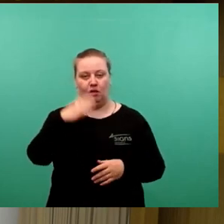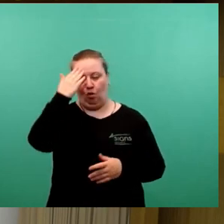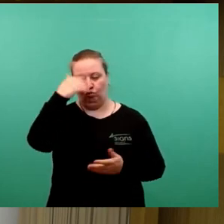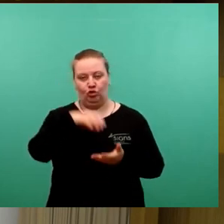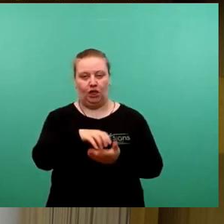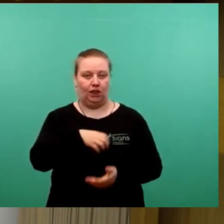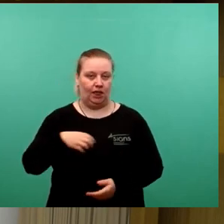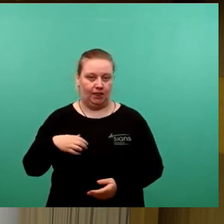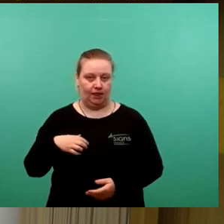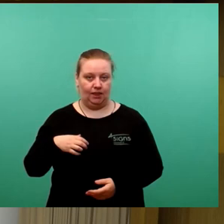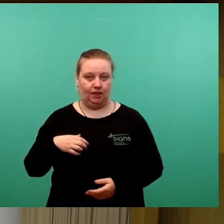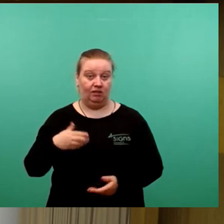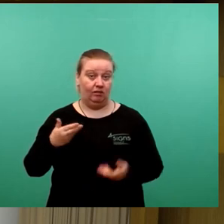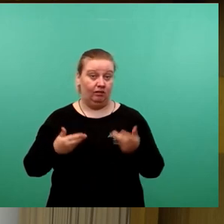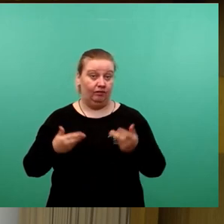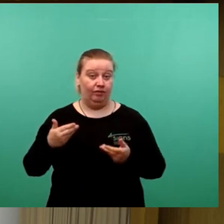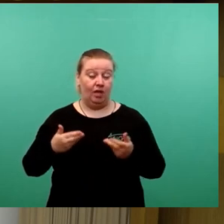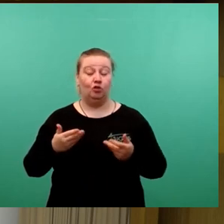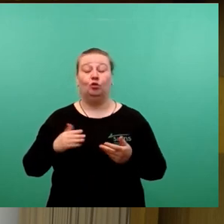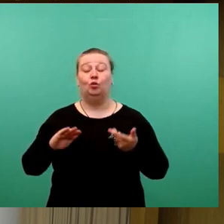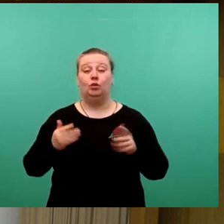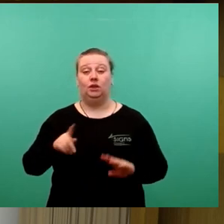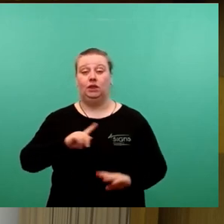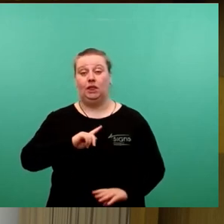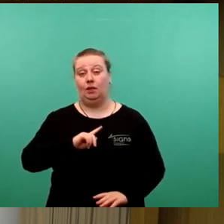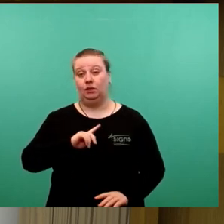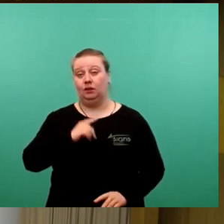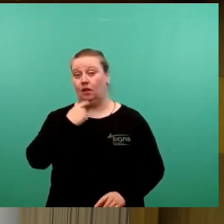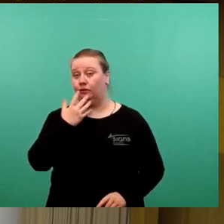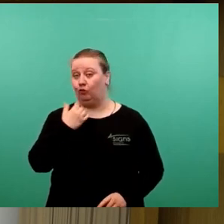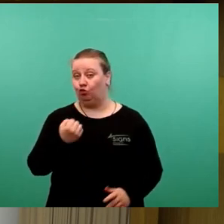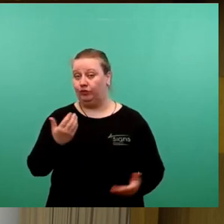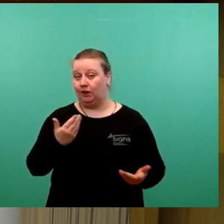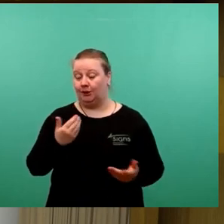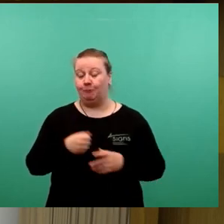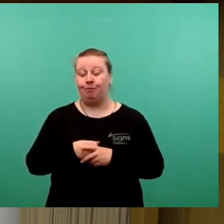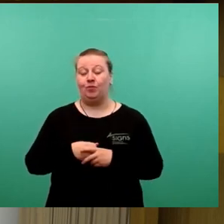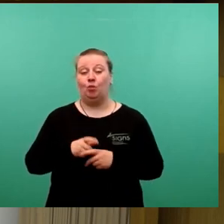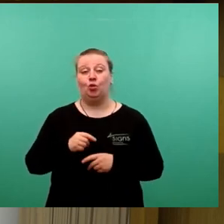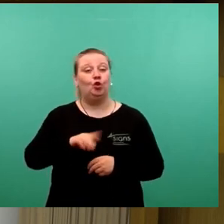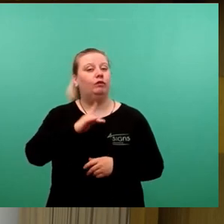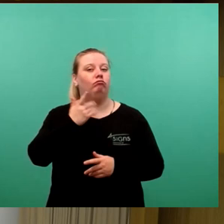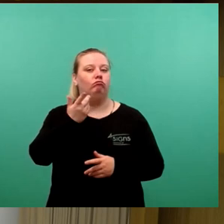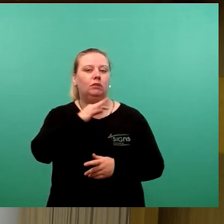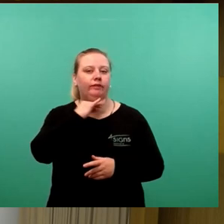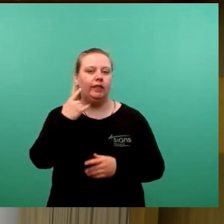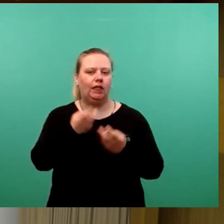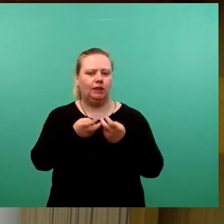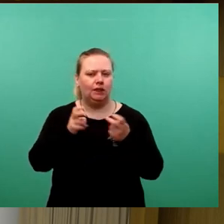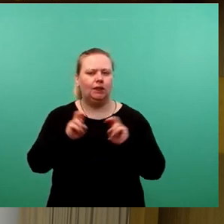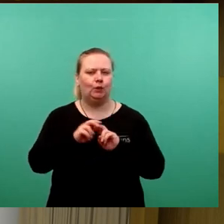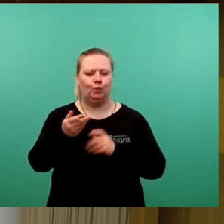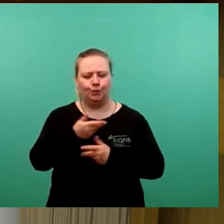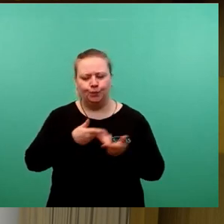Ich will vielleicht ganz kurz eingangs meinerseits sagen, wir haben ja viele, viele Sitzungen hier im Rat darüber